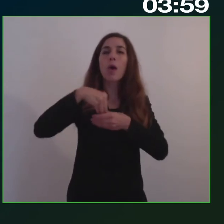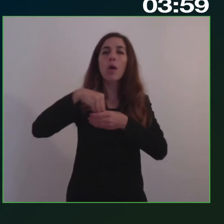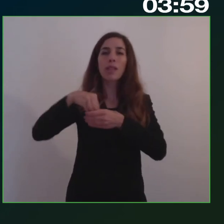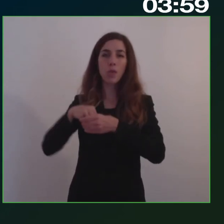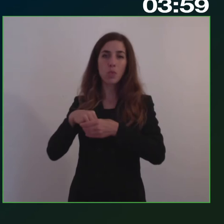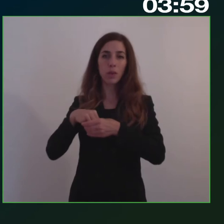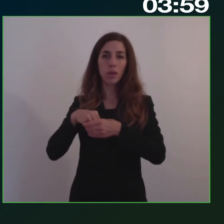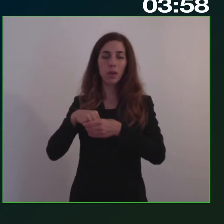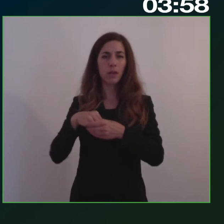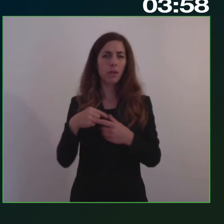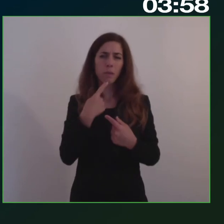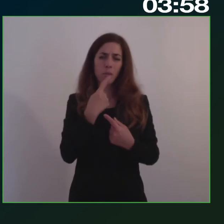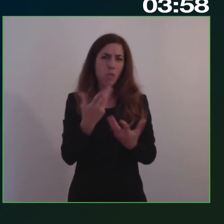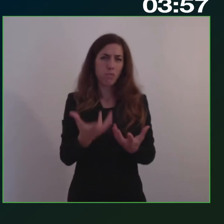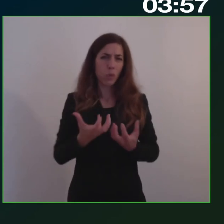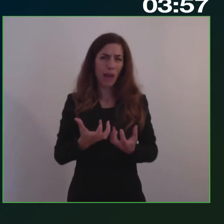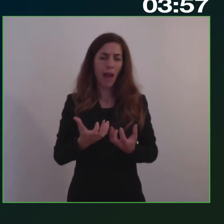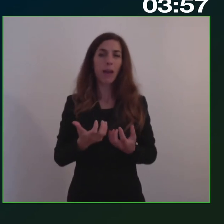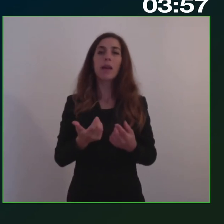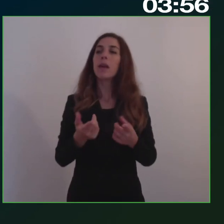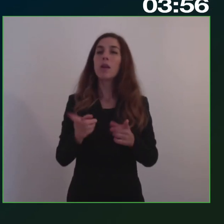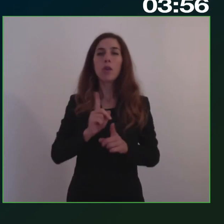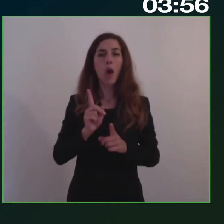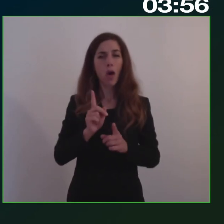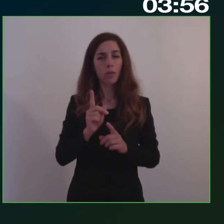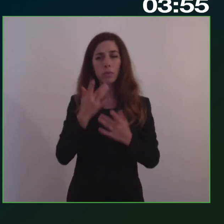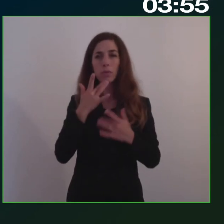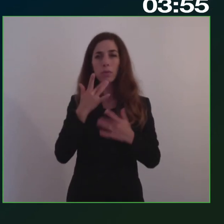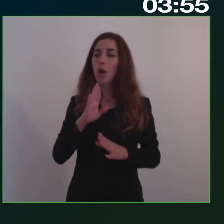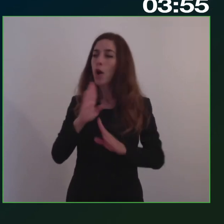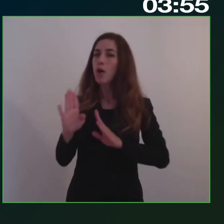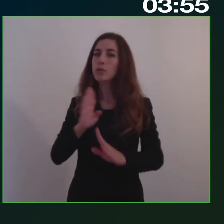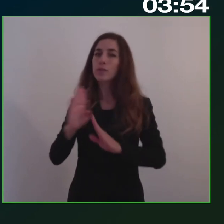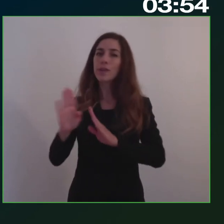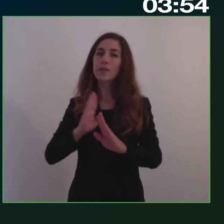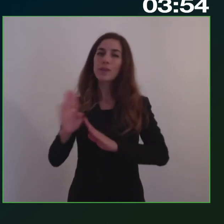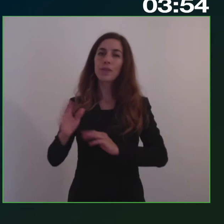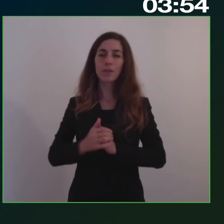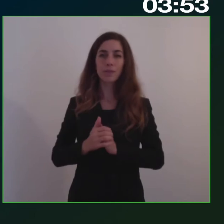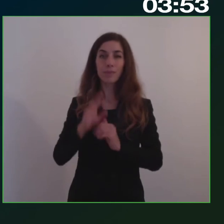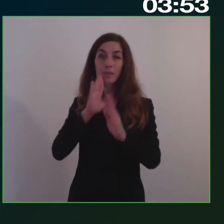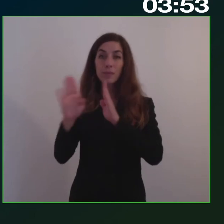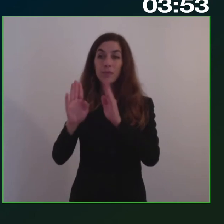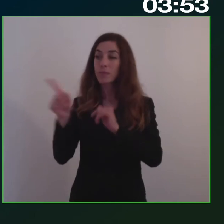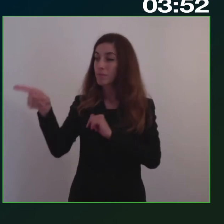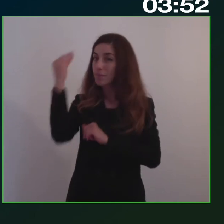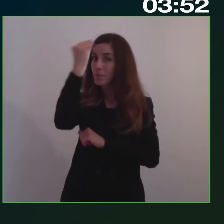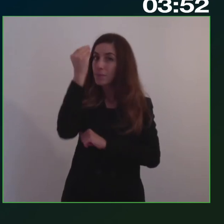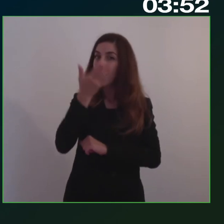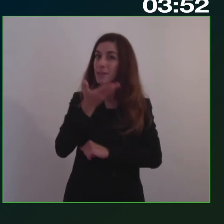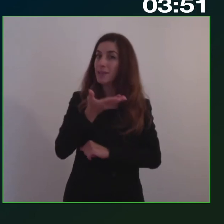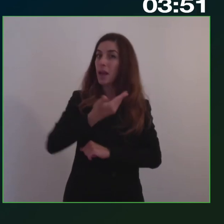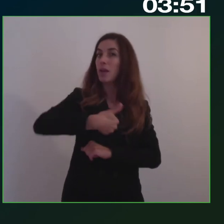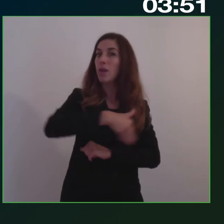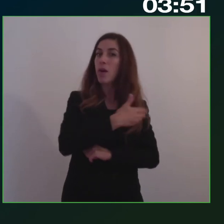brutale, non facciamo le consultazioni, non andiamo a sentire che cosa la gente pensa di quelle che noi